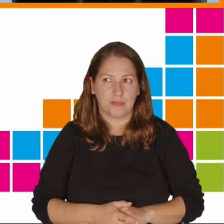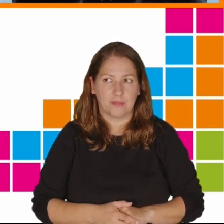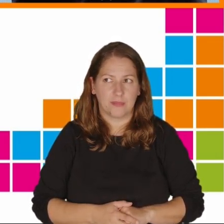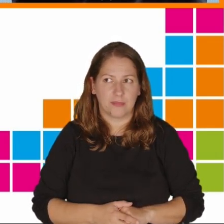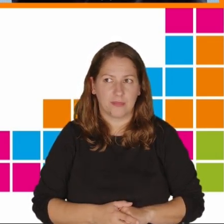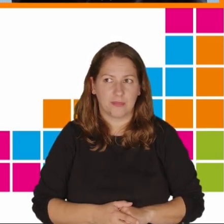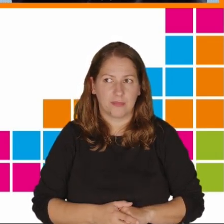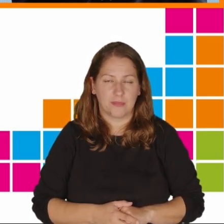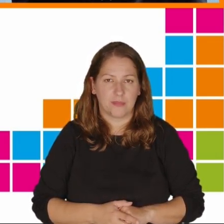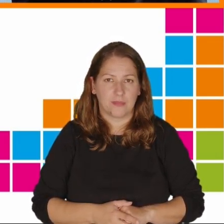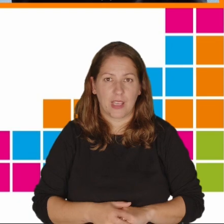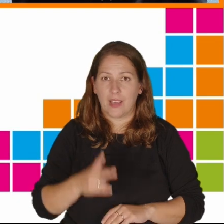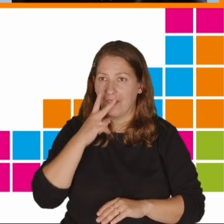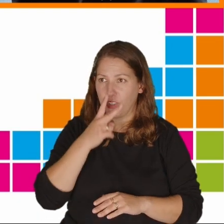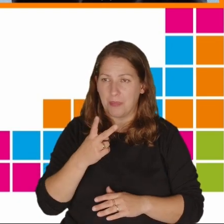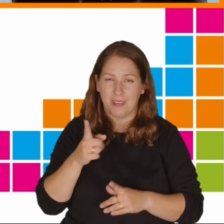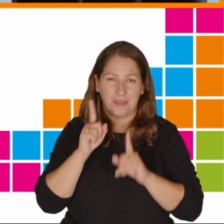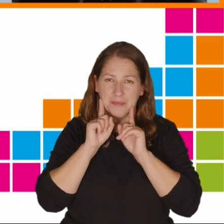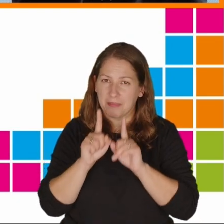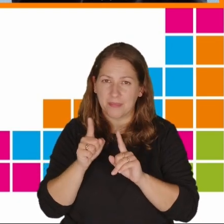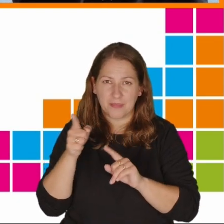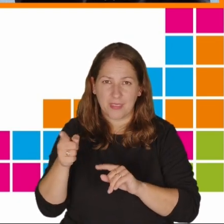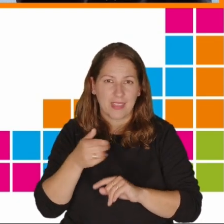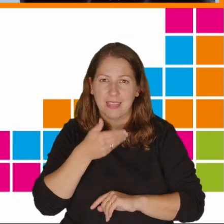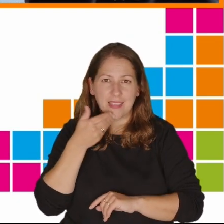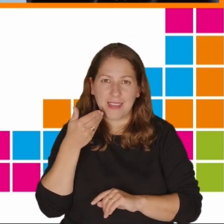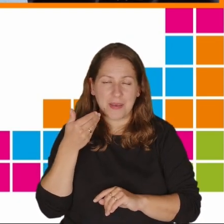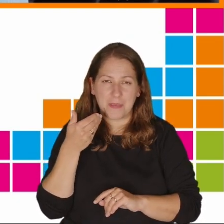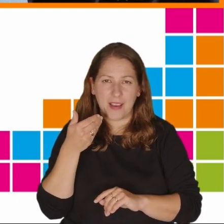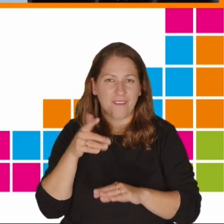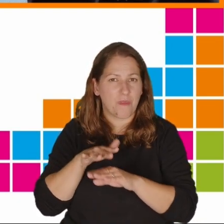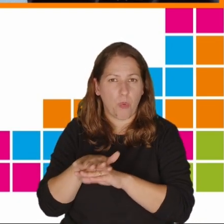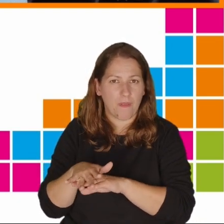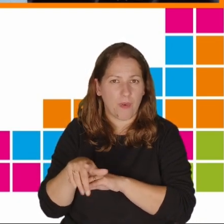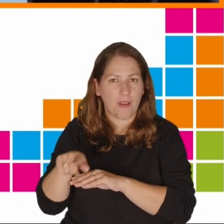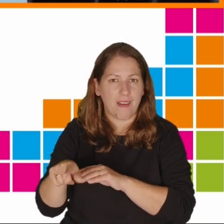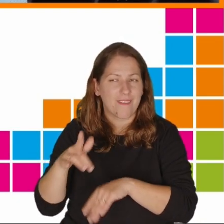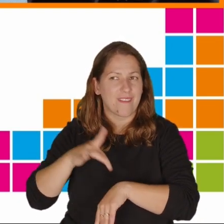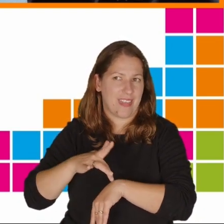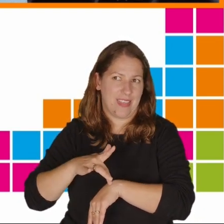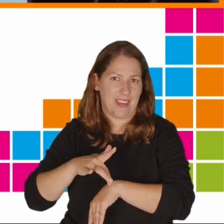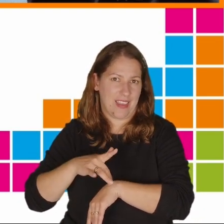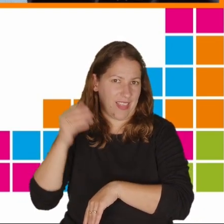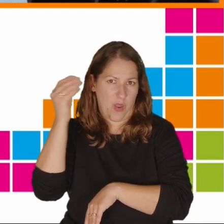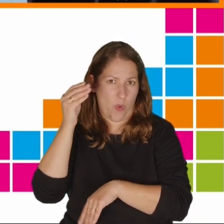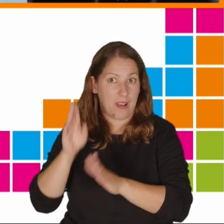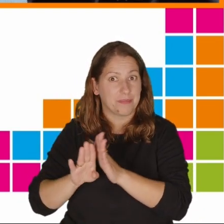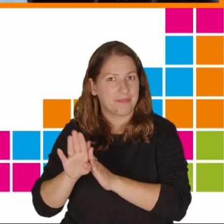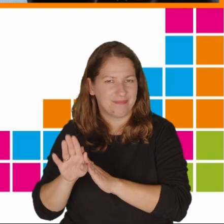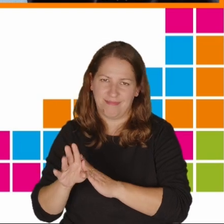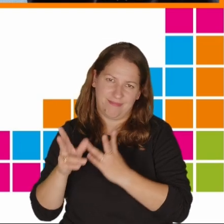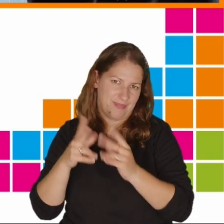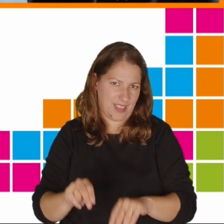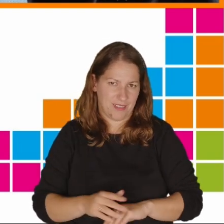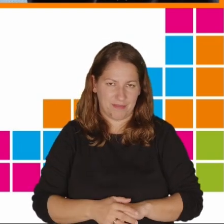Widzimy tutaj, że tak naprawdę nie ma wpływu na wyniki w nauce. Tutaj